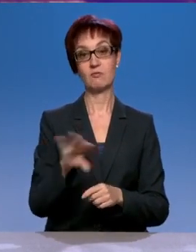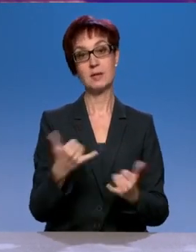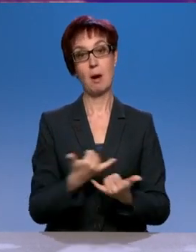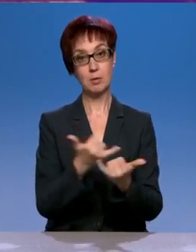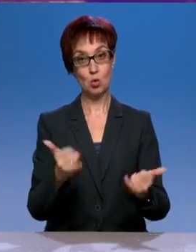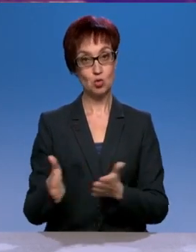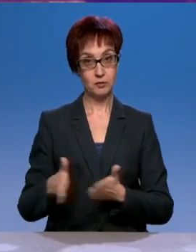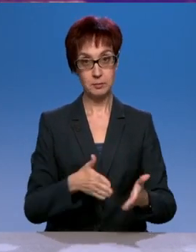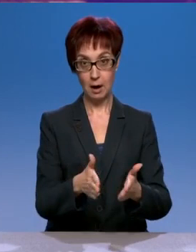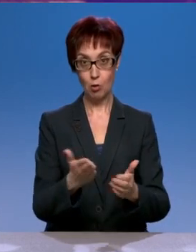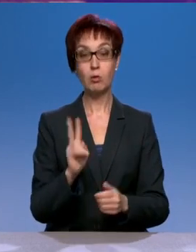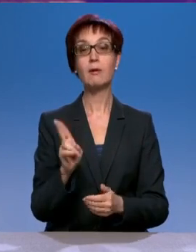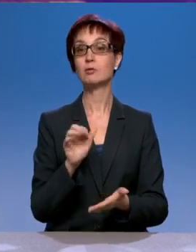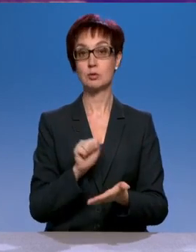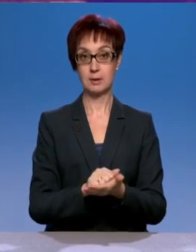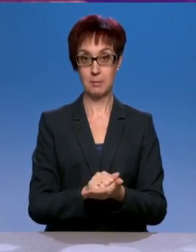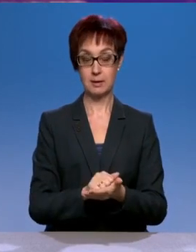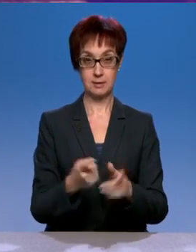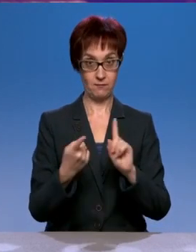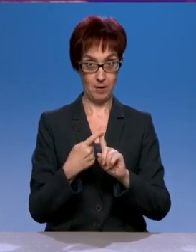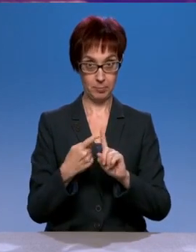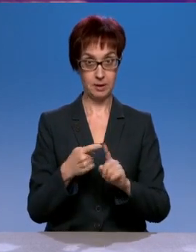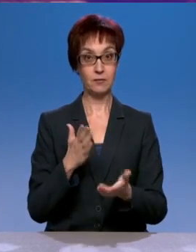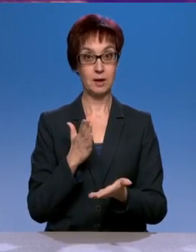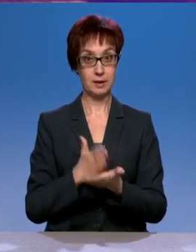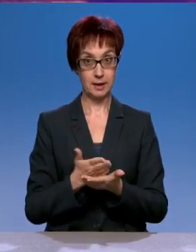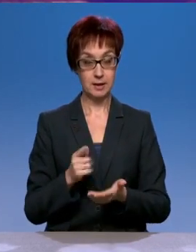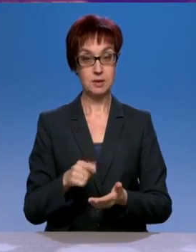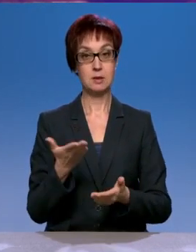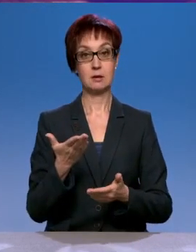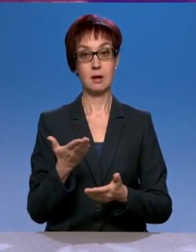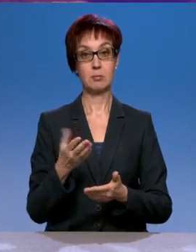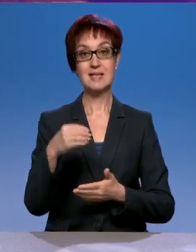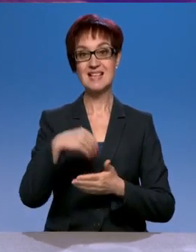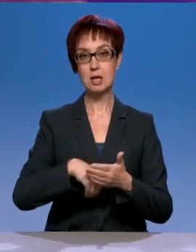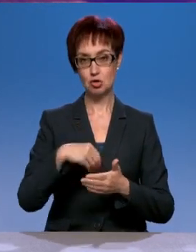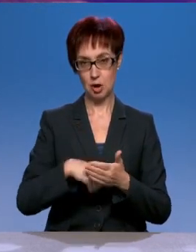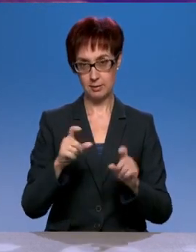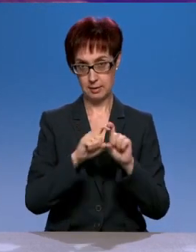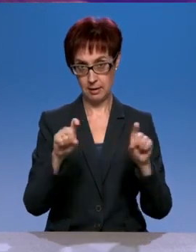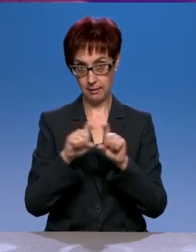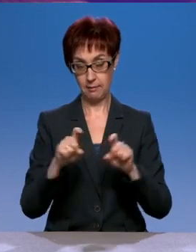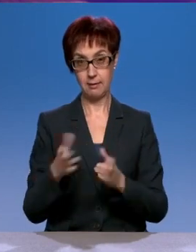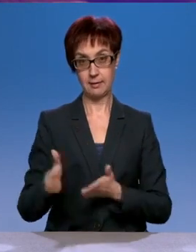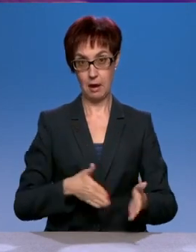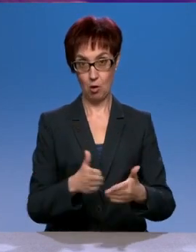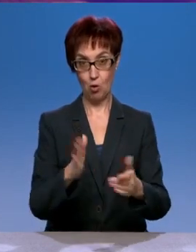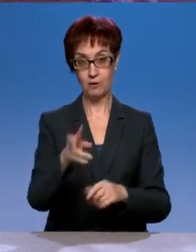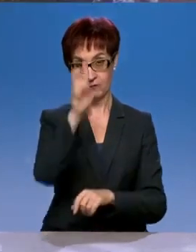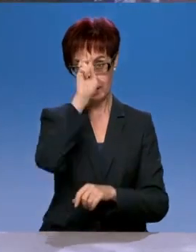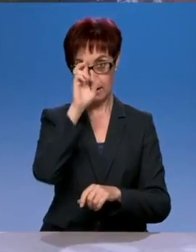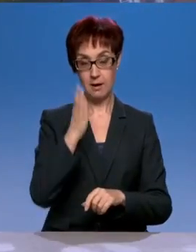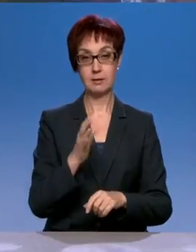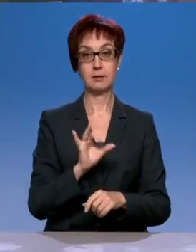Ну, во-первых, есть балансодержатели дорог. По федеральным дорогам, это, как правило, федеральные казенные учреждения,